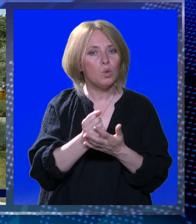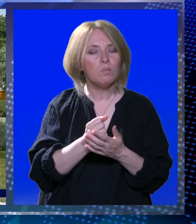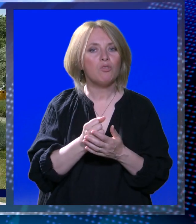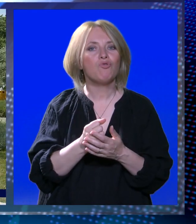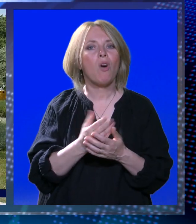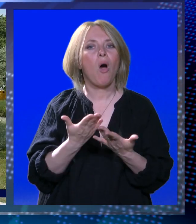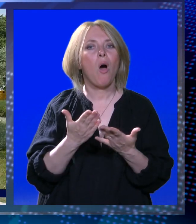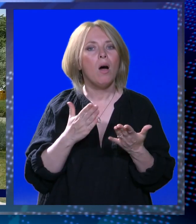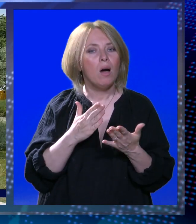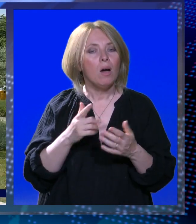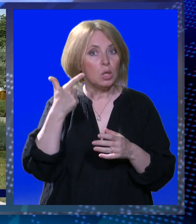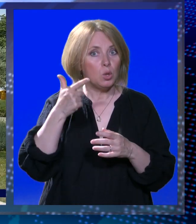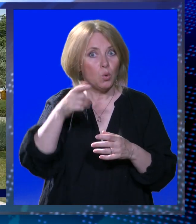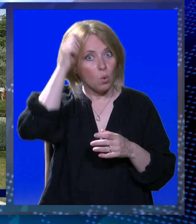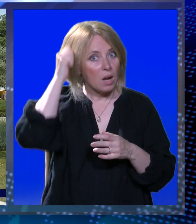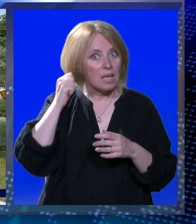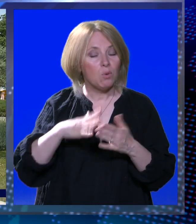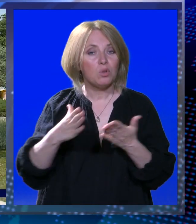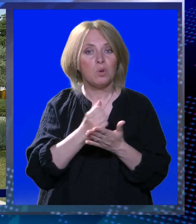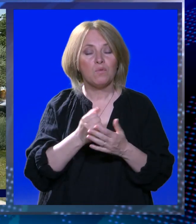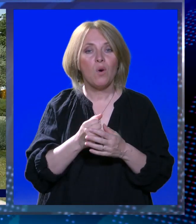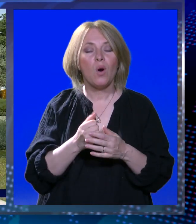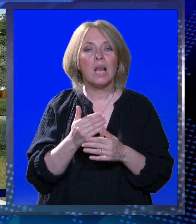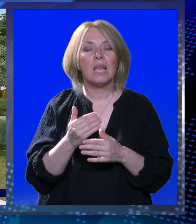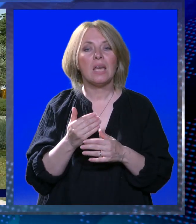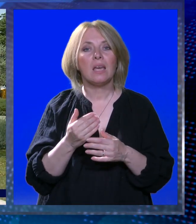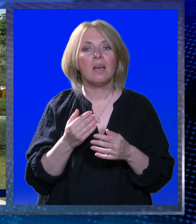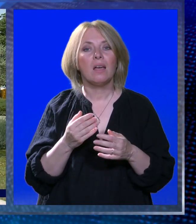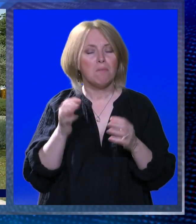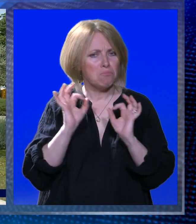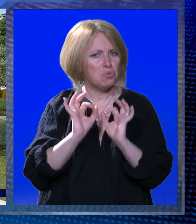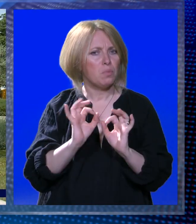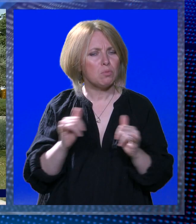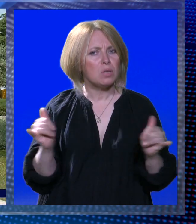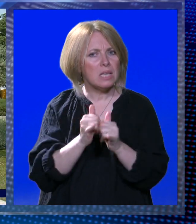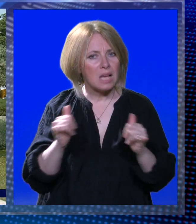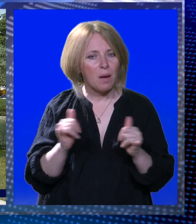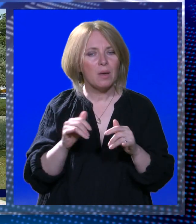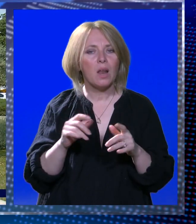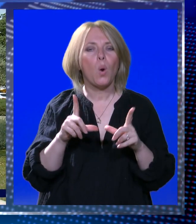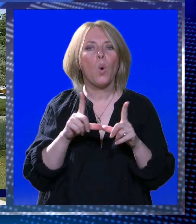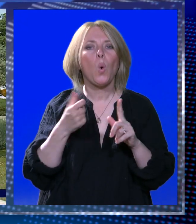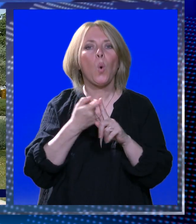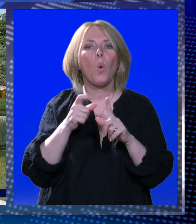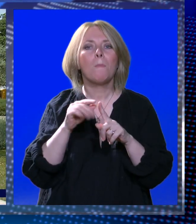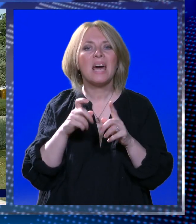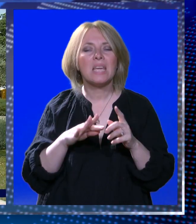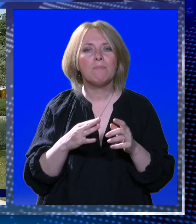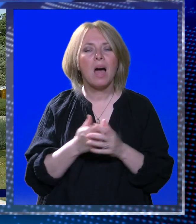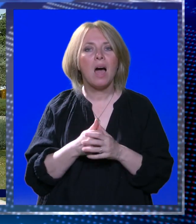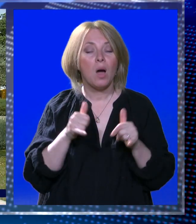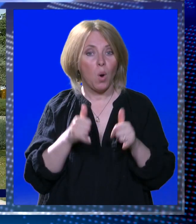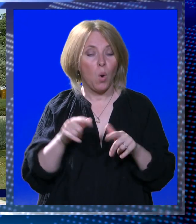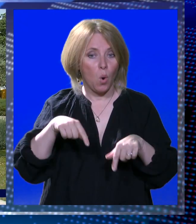uspješni, grali smo drugu ligu koju smo osvojili. Ove godine, nakon toga smo se, ko što se dobro osjećamo, dobro zabavili u kuparima uz konci Dalmatina. Ove